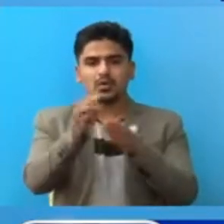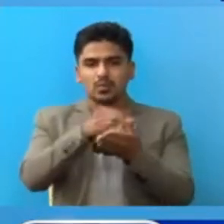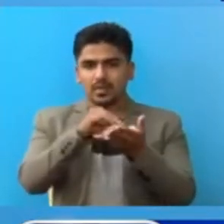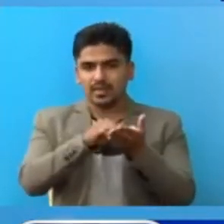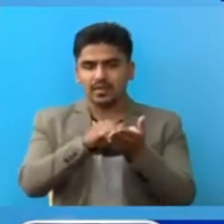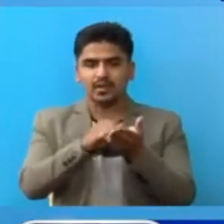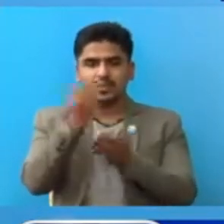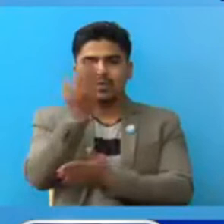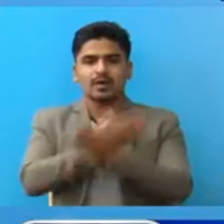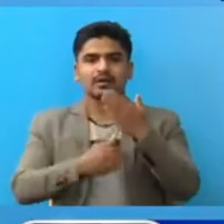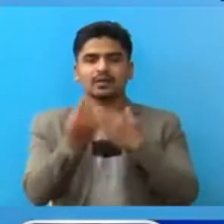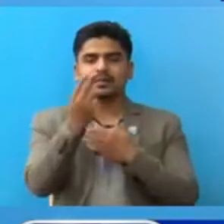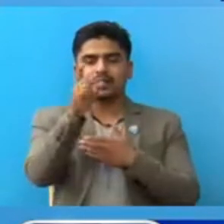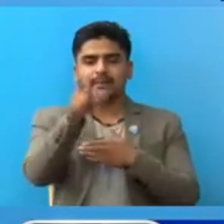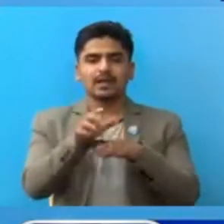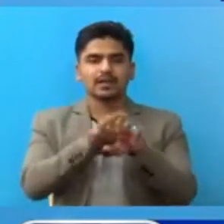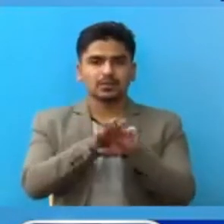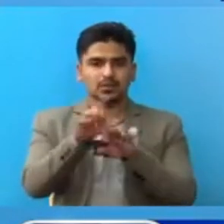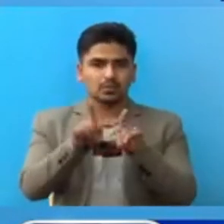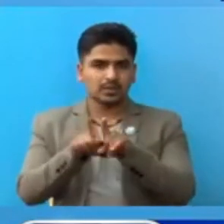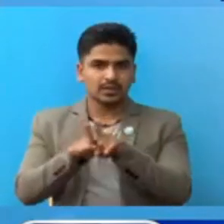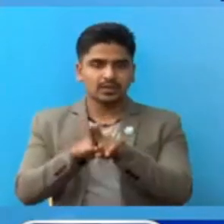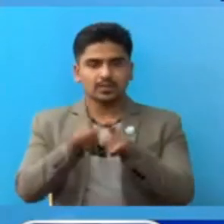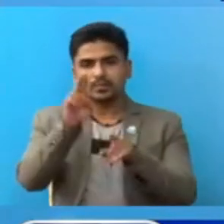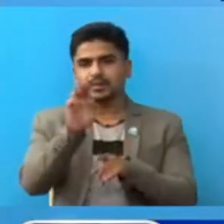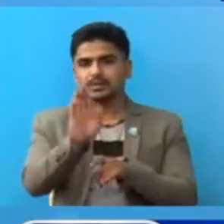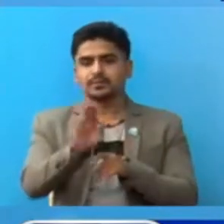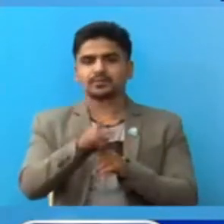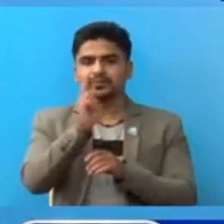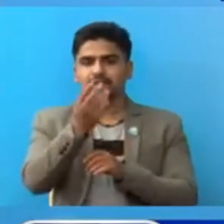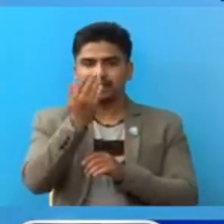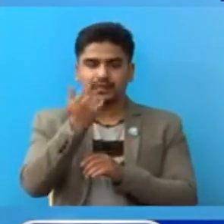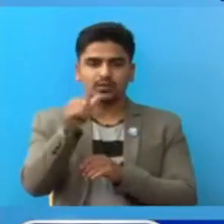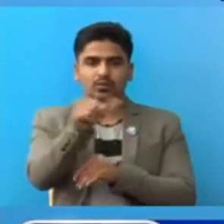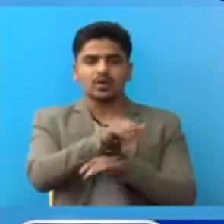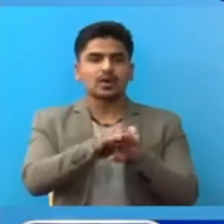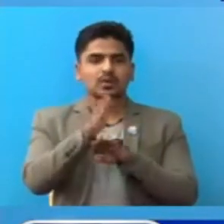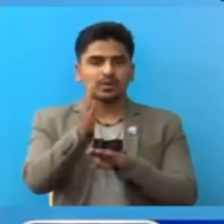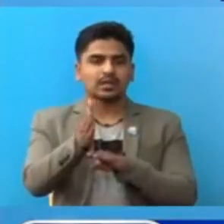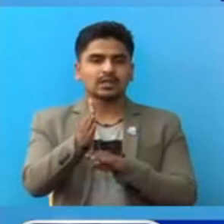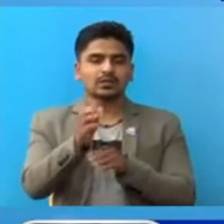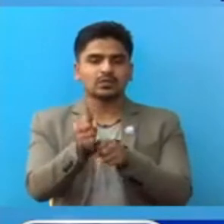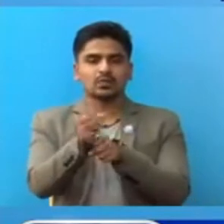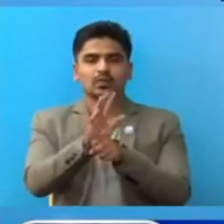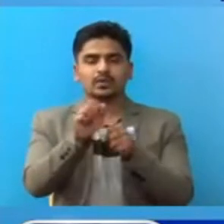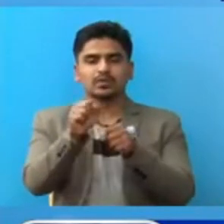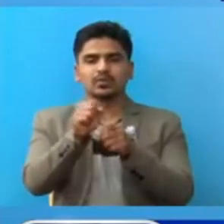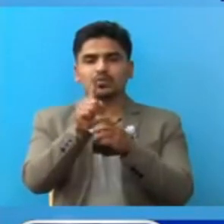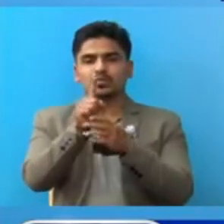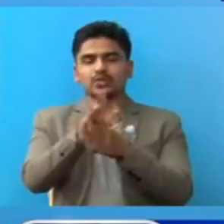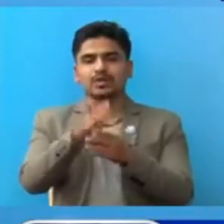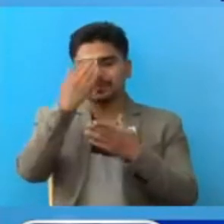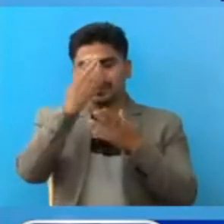अपांगत भायका बेक्ति हरू पनी परदचन तेसेले महारूले कोविड उन्नाईस